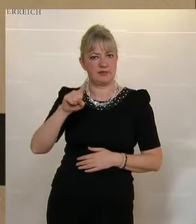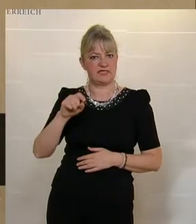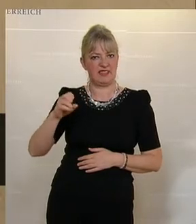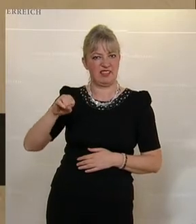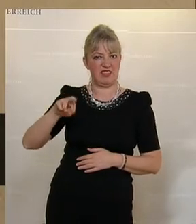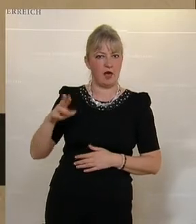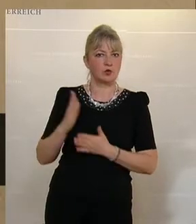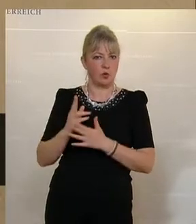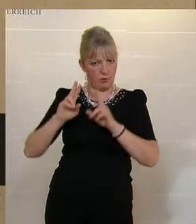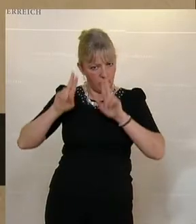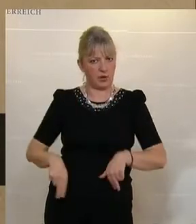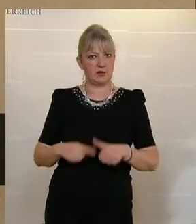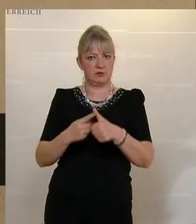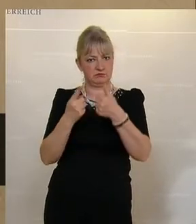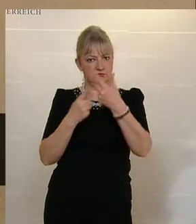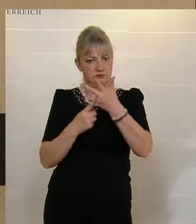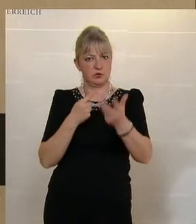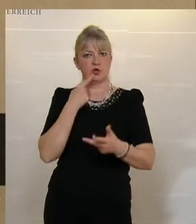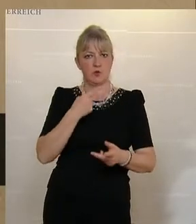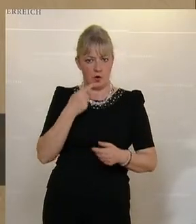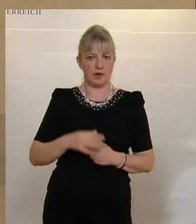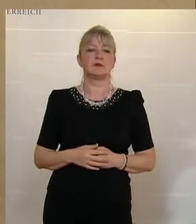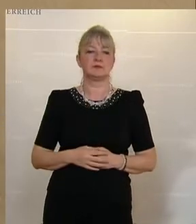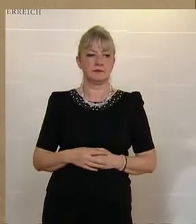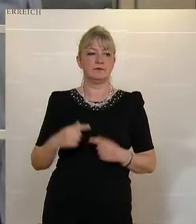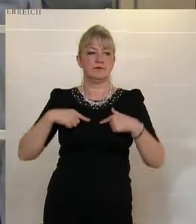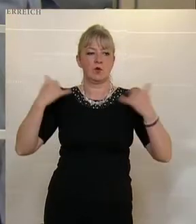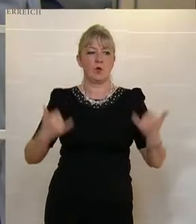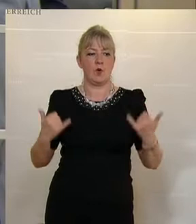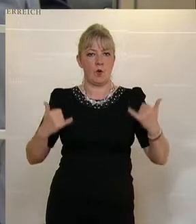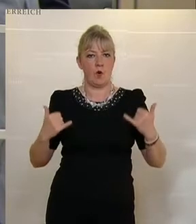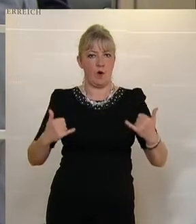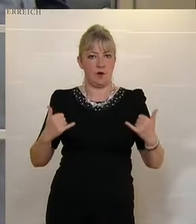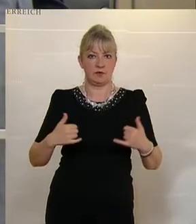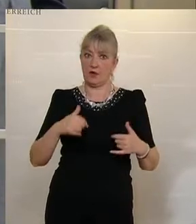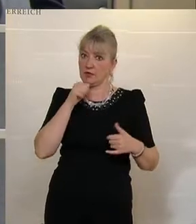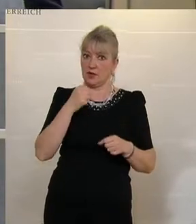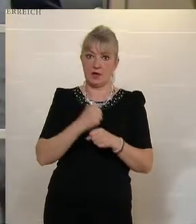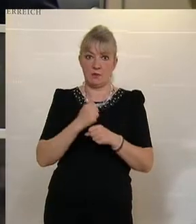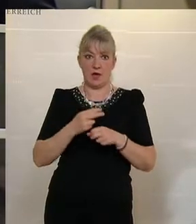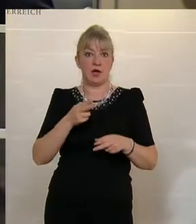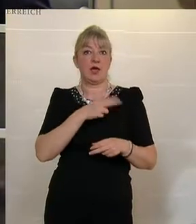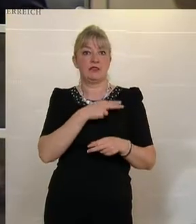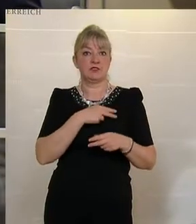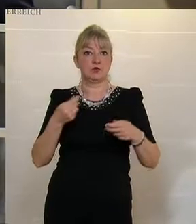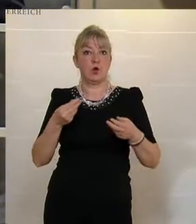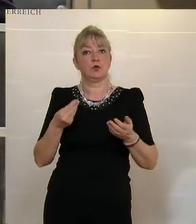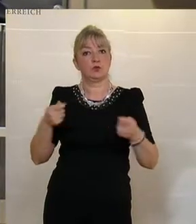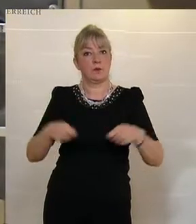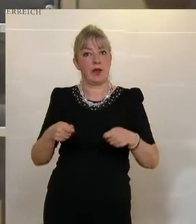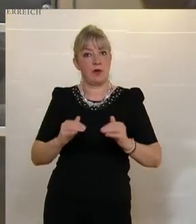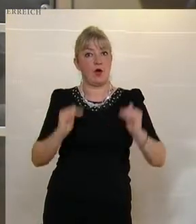einiges Richtiges dazu gesagt, wir erhöhen heute nicht die Investitionsprämie an sich.